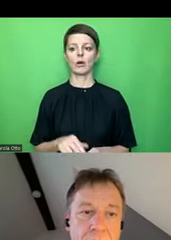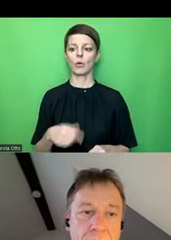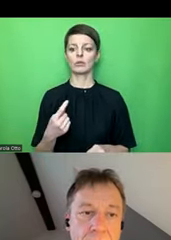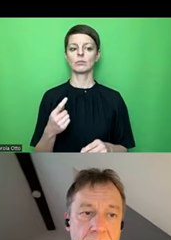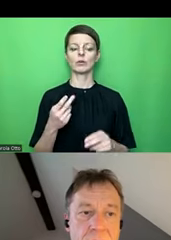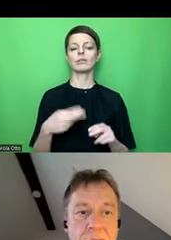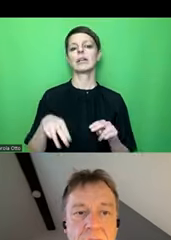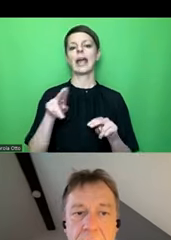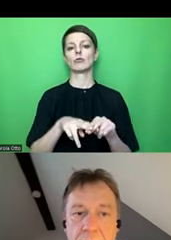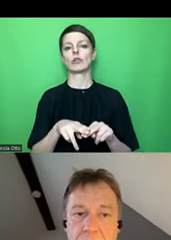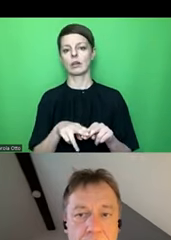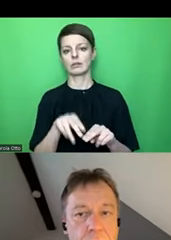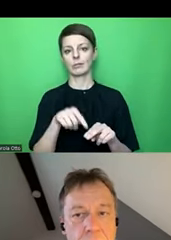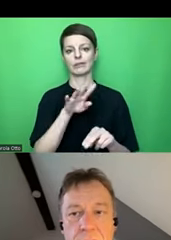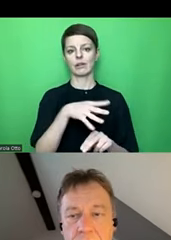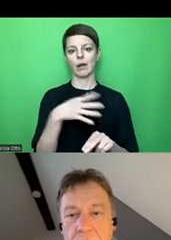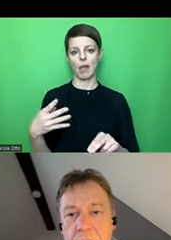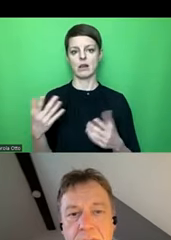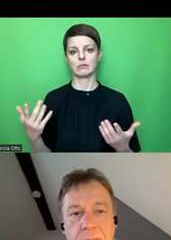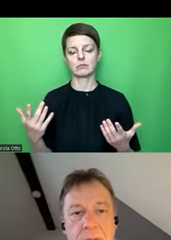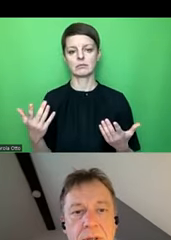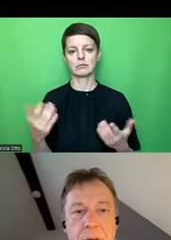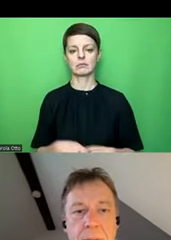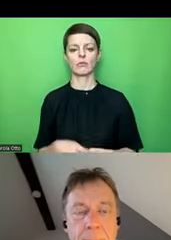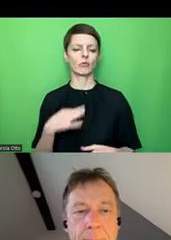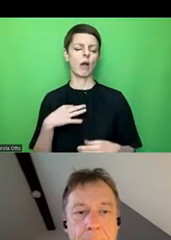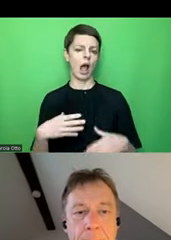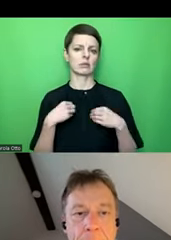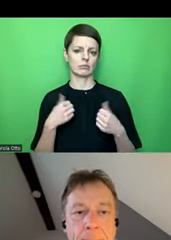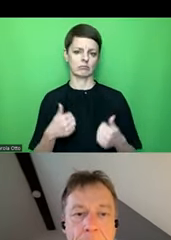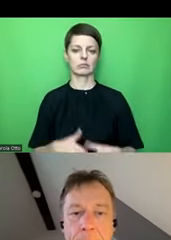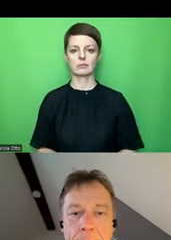redundant ist mit den Tabellen. Würde ich auch akzeptieren, ja.